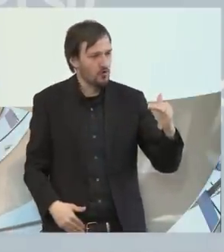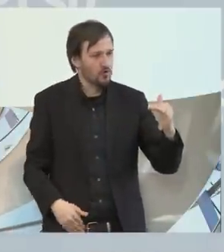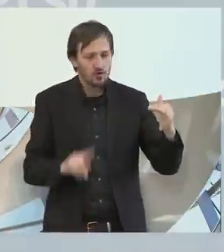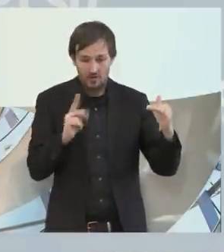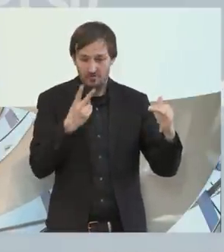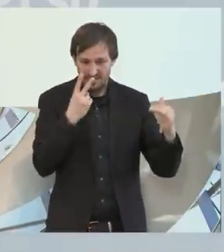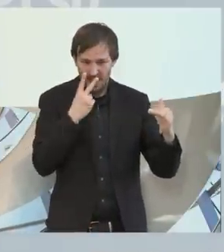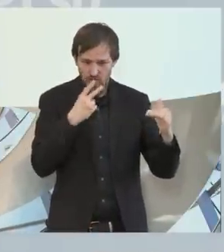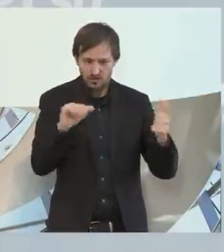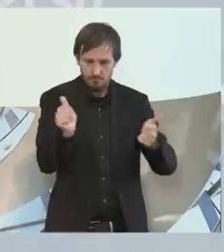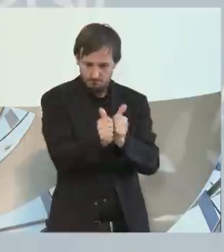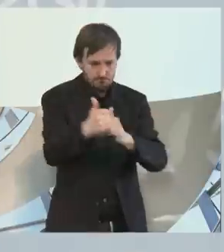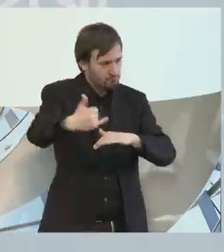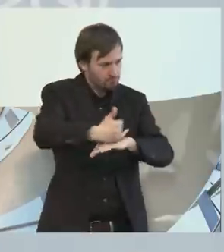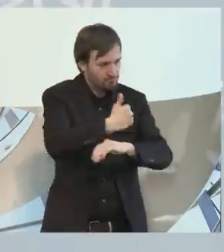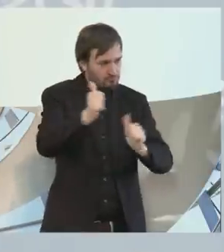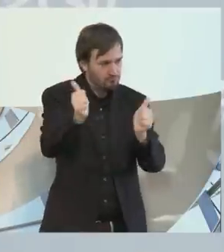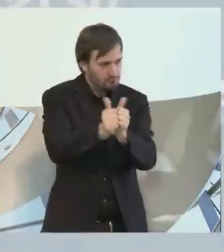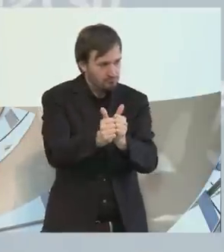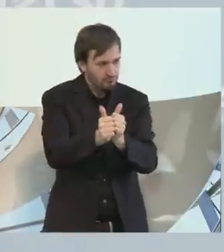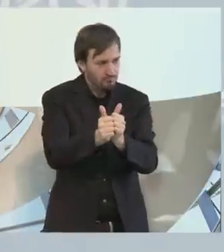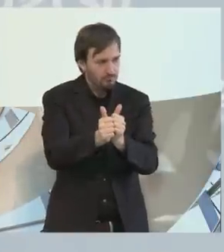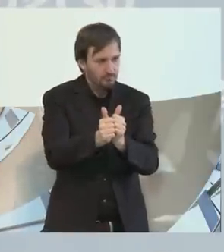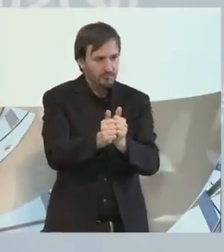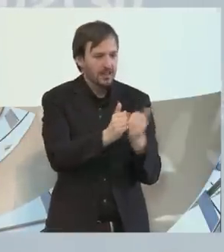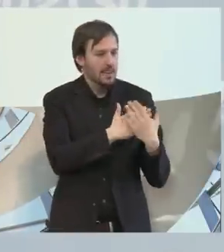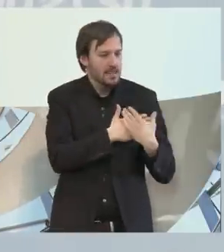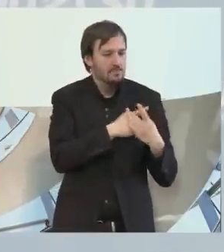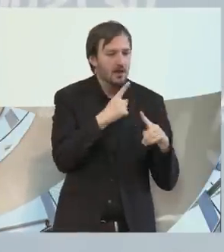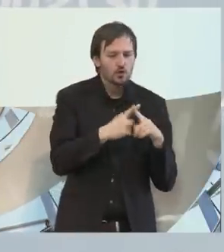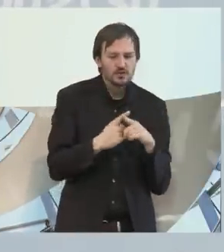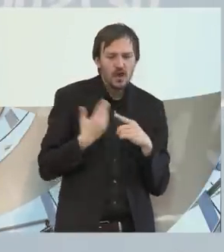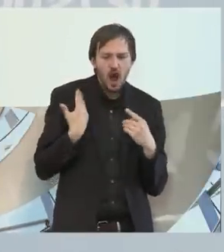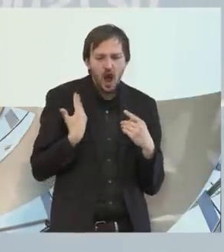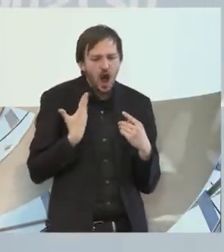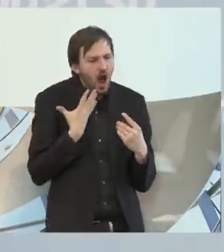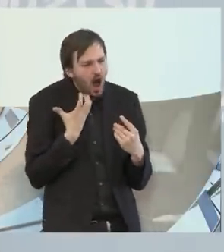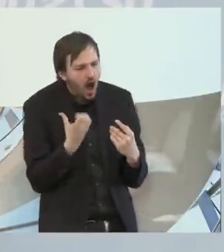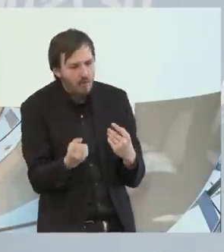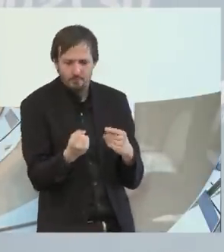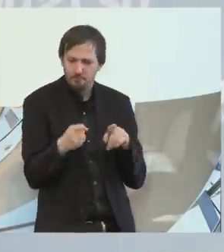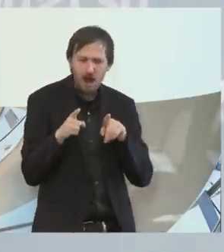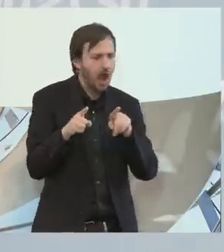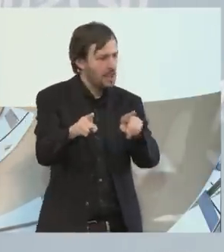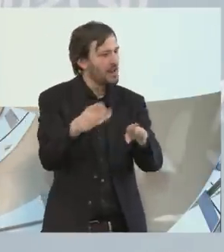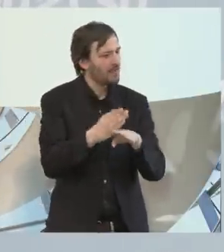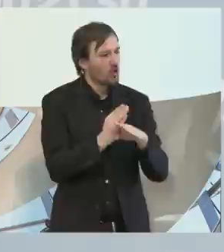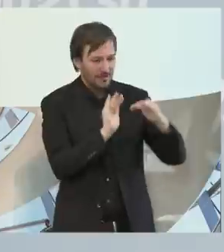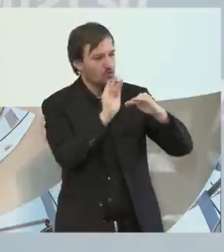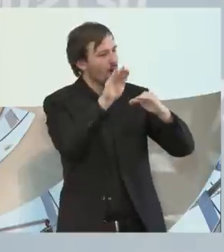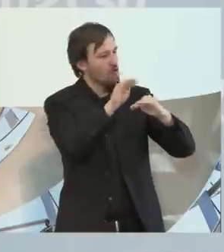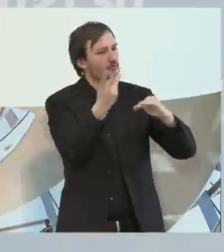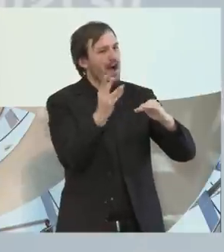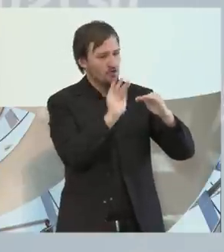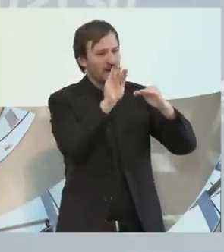bei einer Partnerschaft, Liebe, mit Armut Hand in Hand geht, weil alles das, was über die 2600 Euro verdient